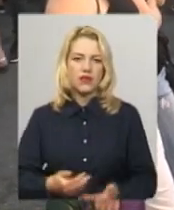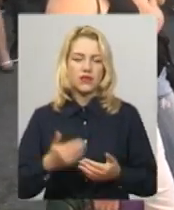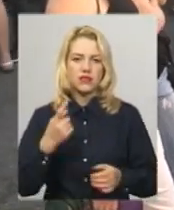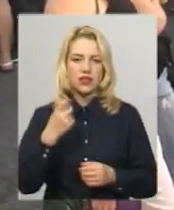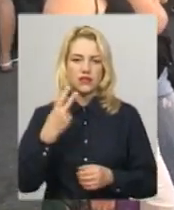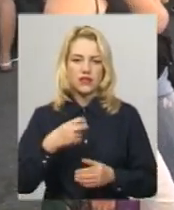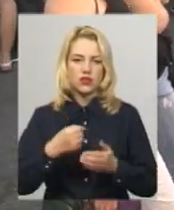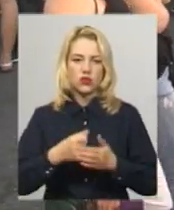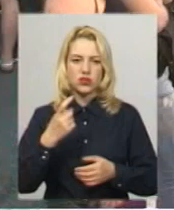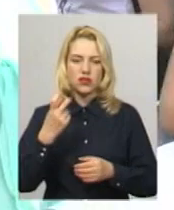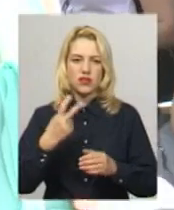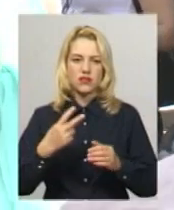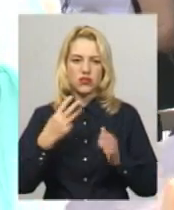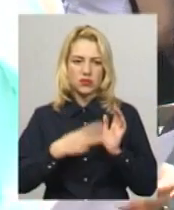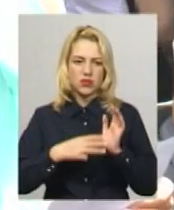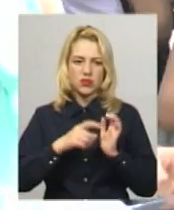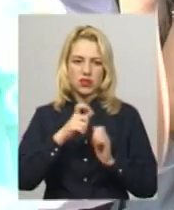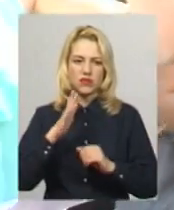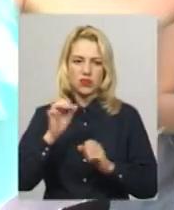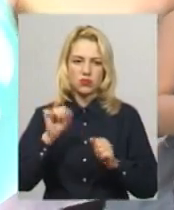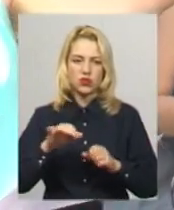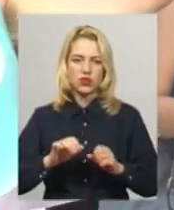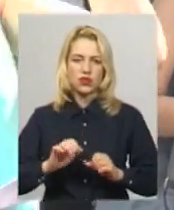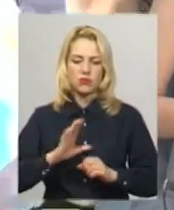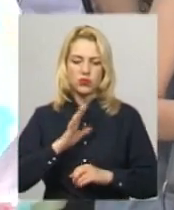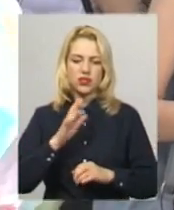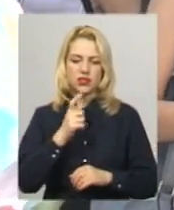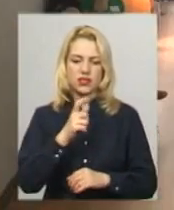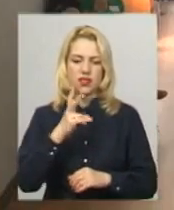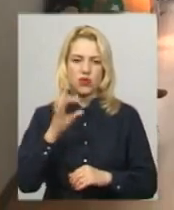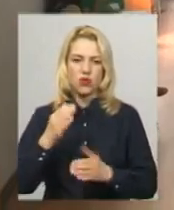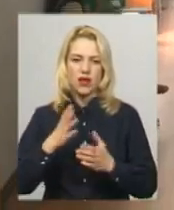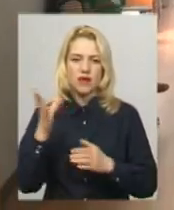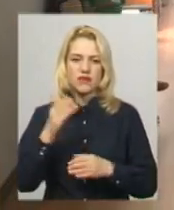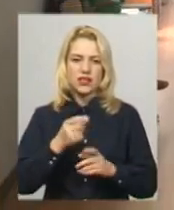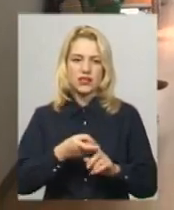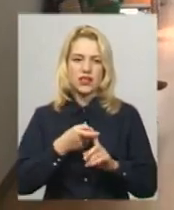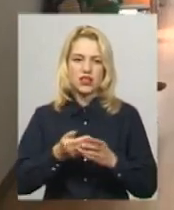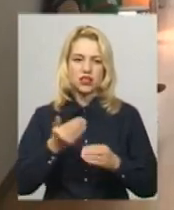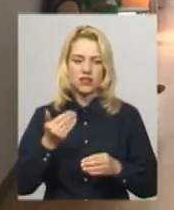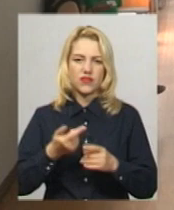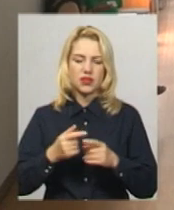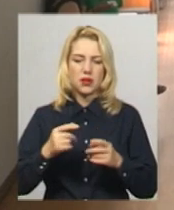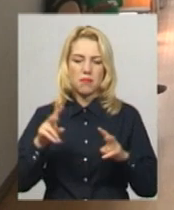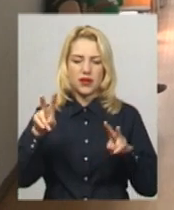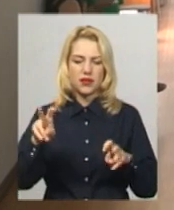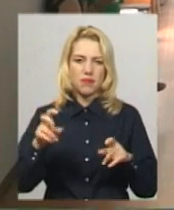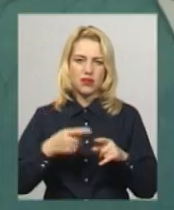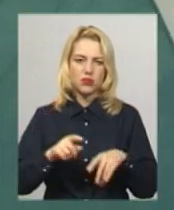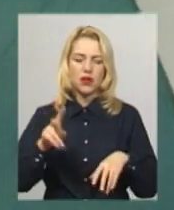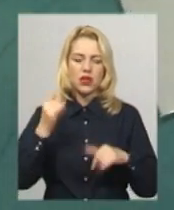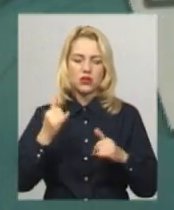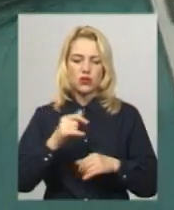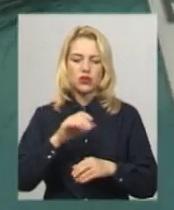до 180 хвилин може тривати зовнішнє незалежне оцінювання. Все залежить від предмету, каже Лариса Погребняк. Сьогодні оцінювання